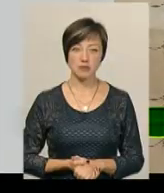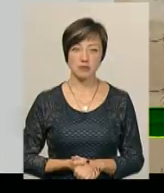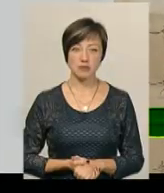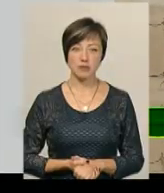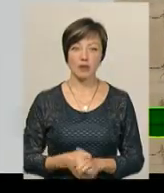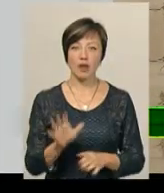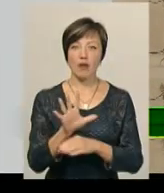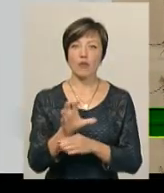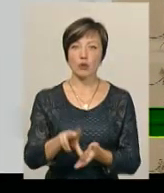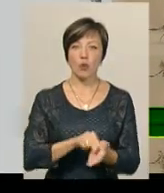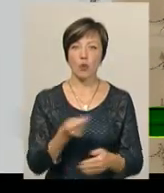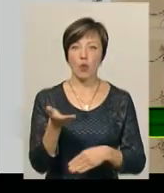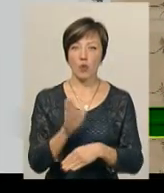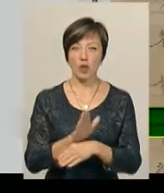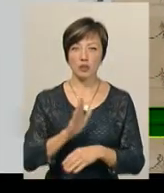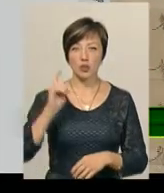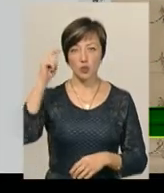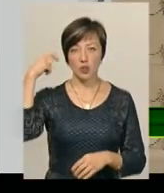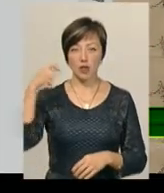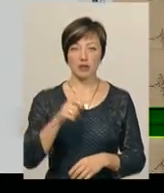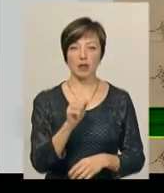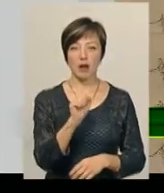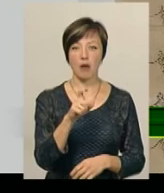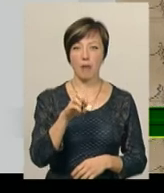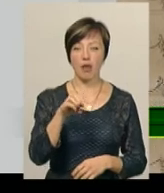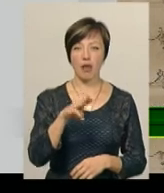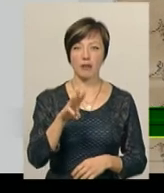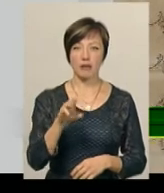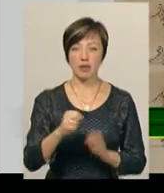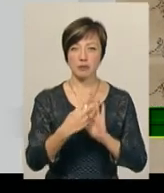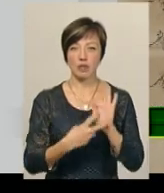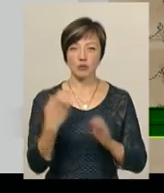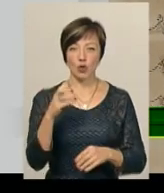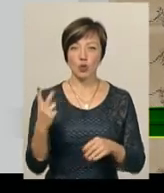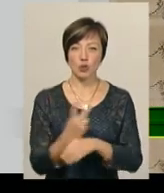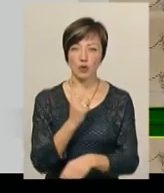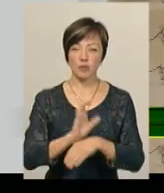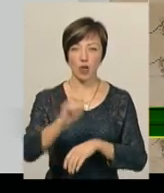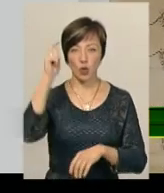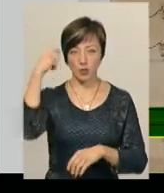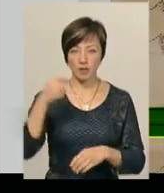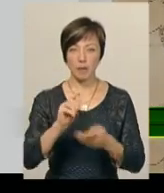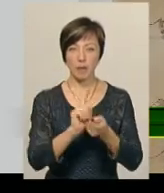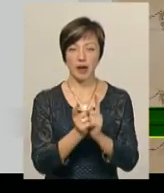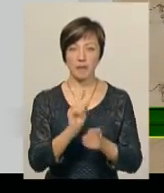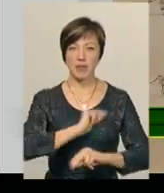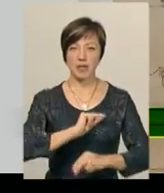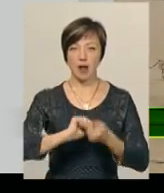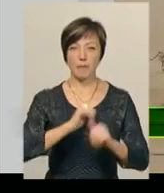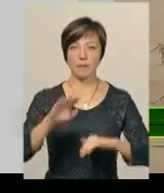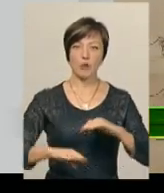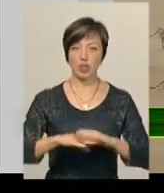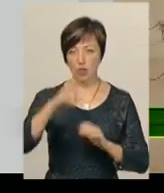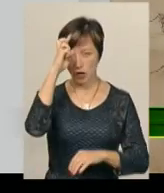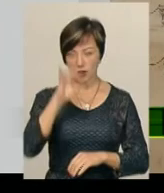Фотокопію указу султана Махмета IV фірман 17 століття вдруге направляють турецьким лінгвістам для перекладу працівники Кам'янець